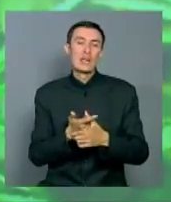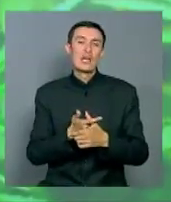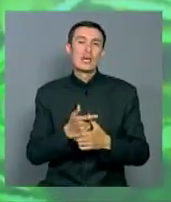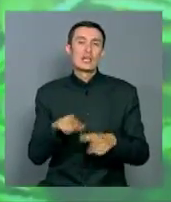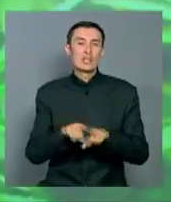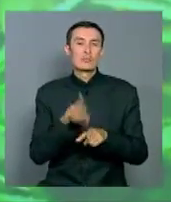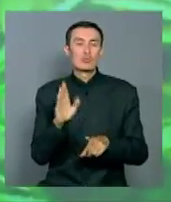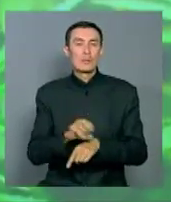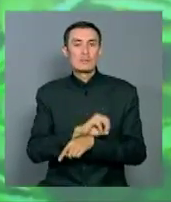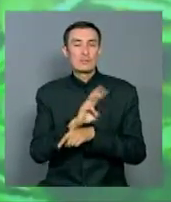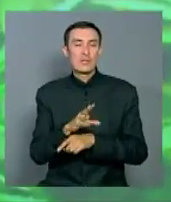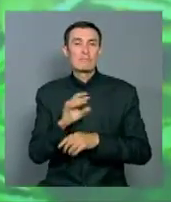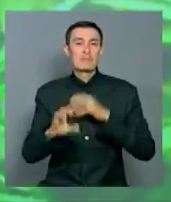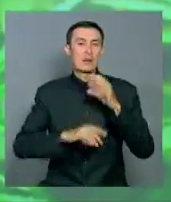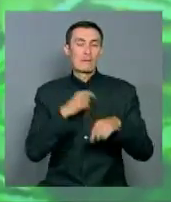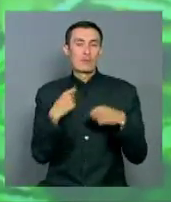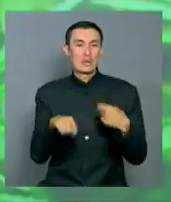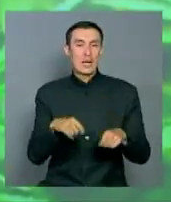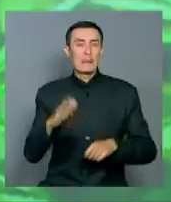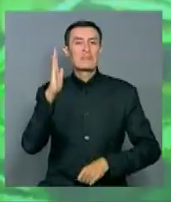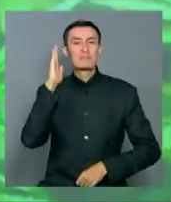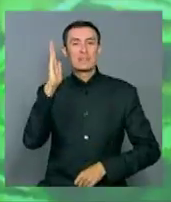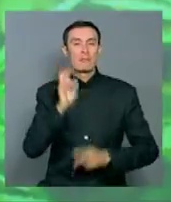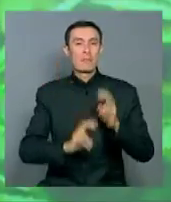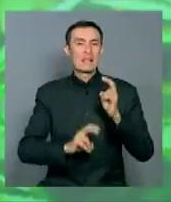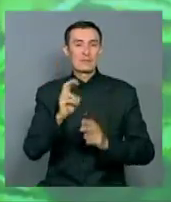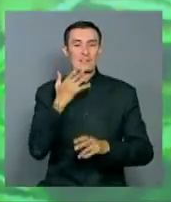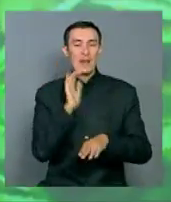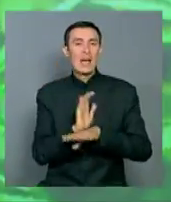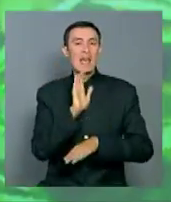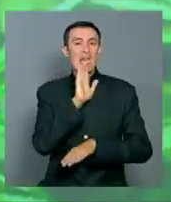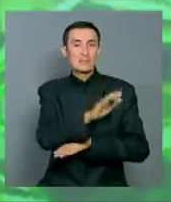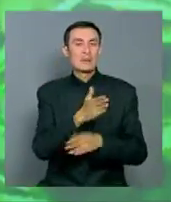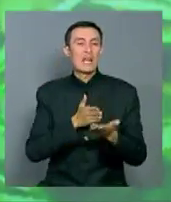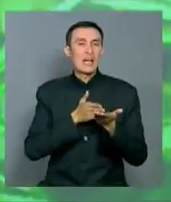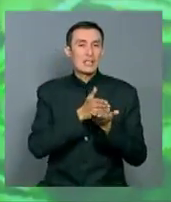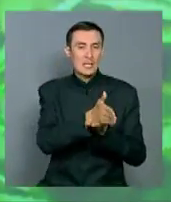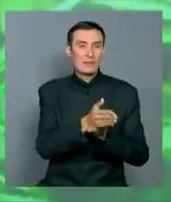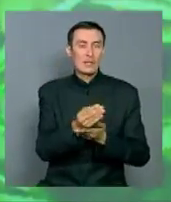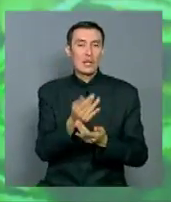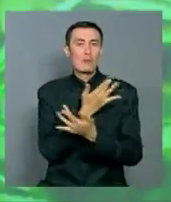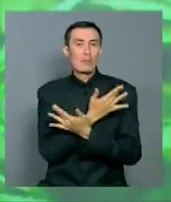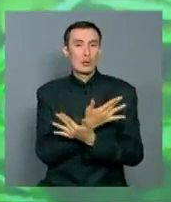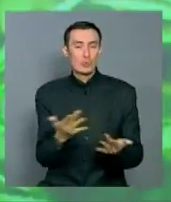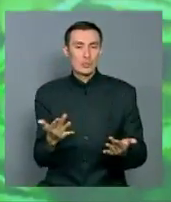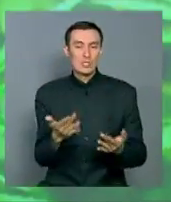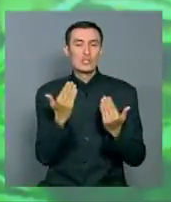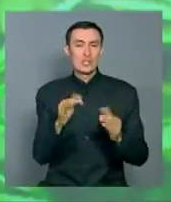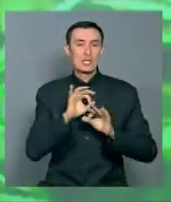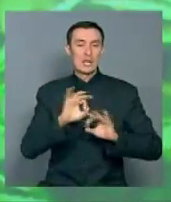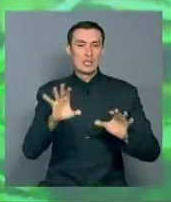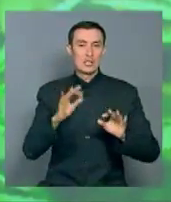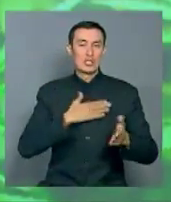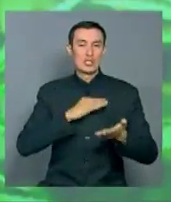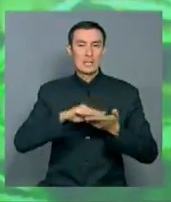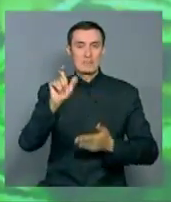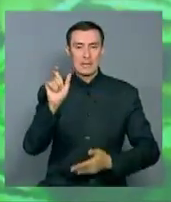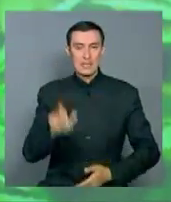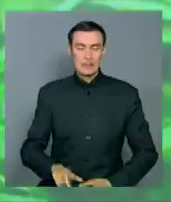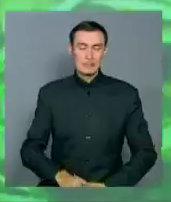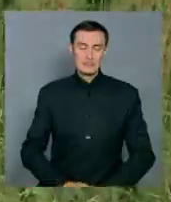него обеспечат выход на мировой рынок. О перспективах производства экспорта ориентированной продукции в регионе, расскажет Гульнар Жантасова.